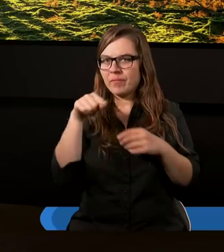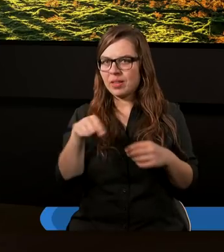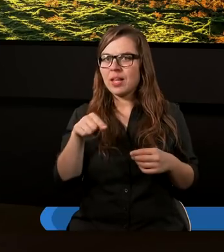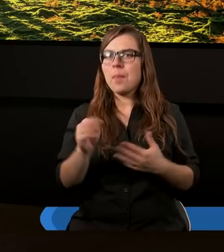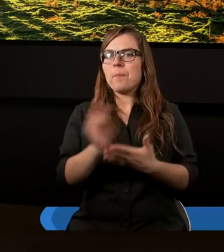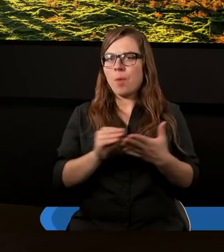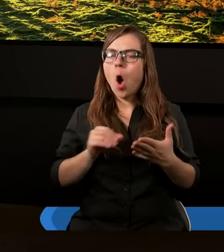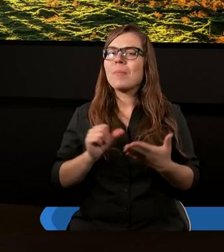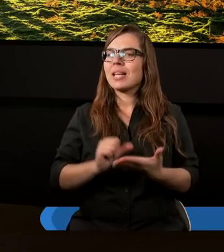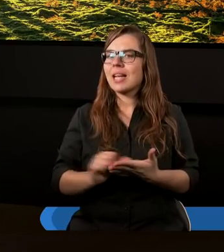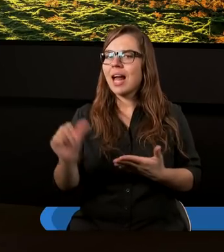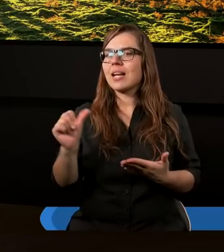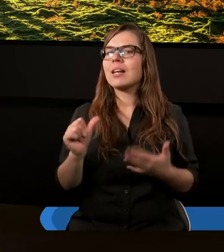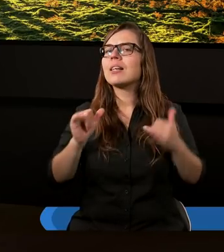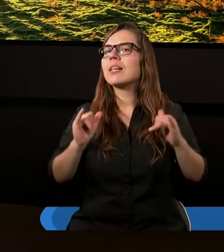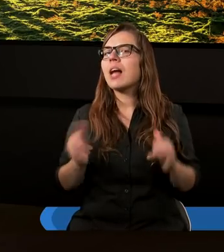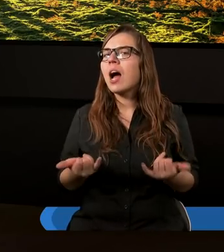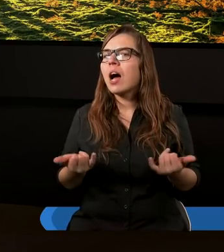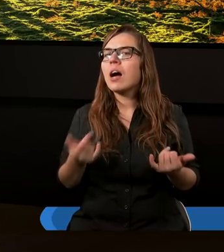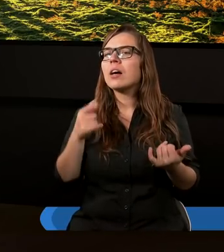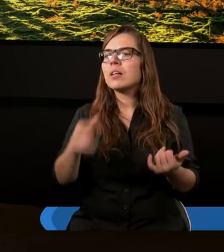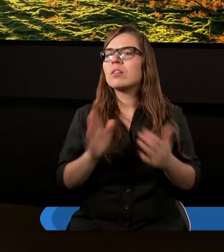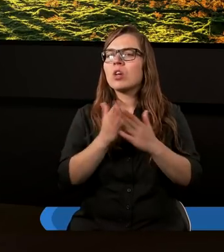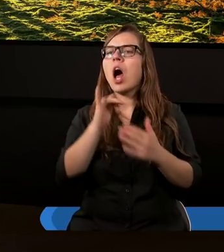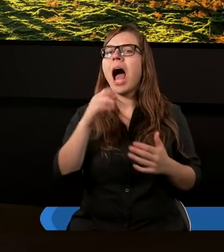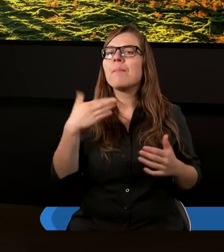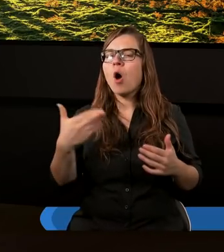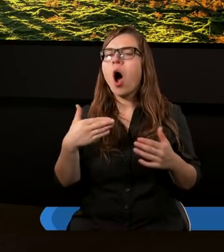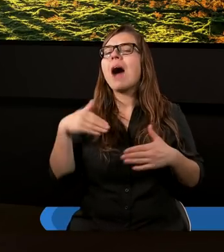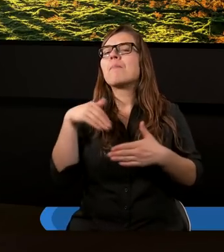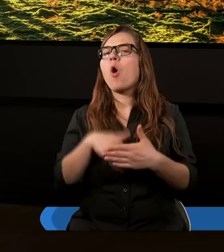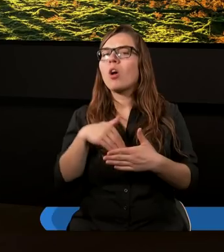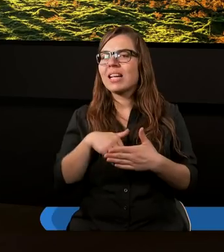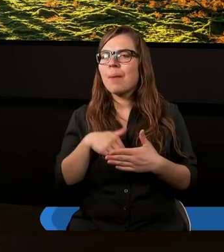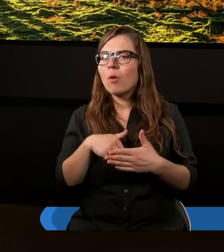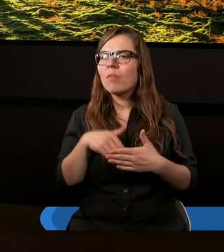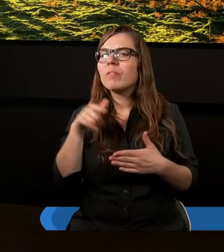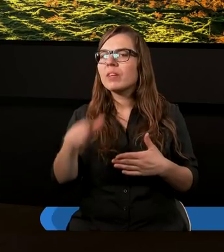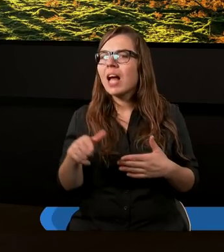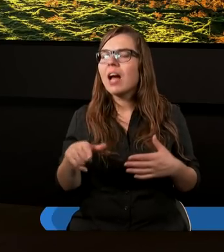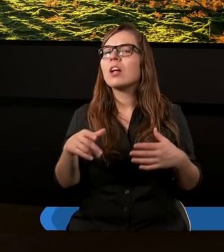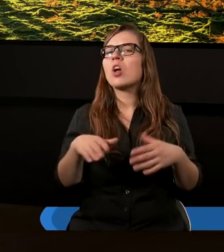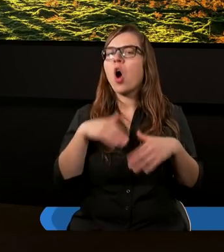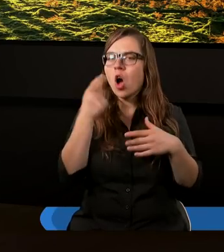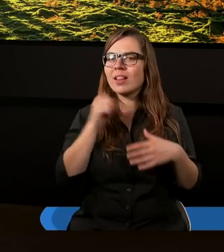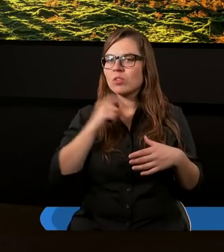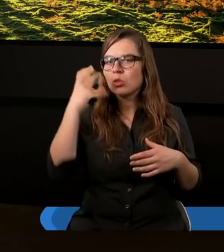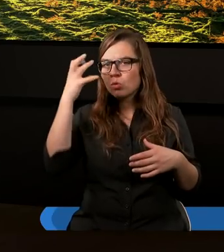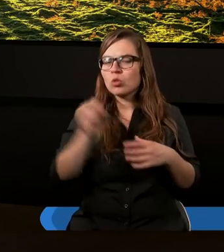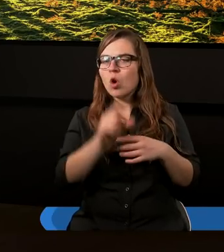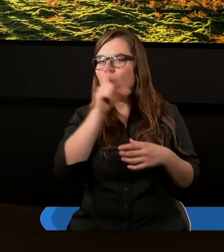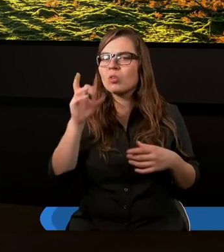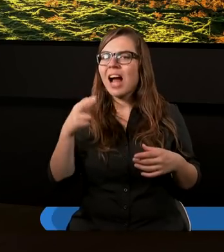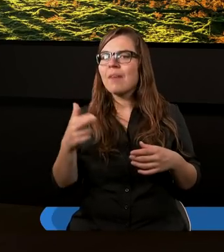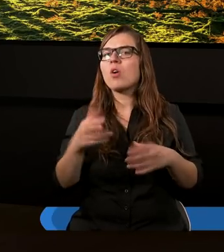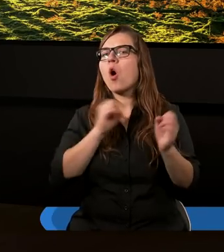opisana jest, jak król Rehoboam postępował. I wtedy odezwał się król do ludu